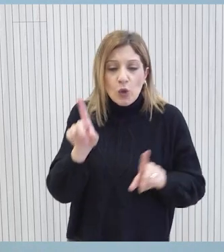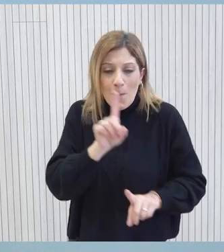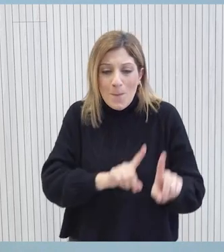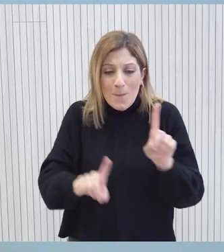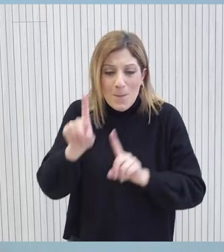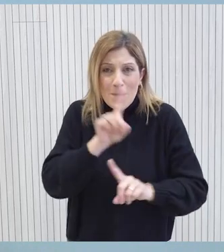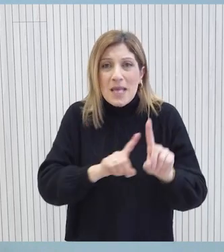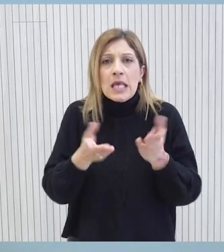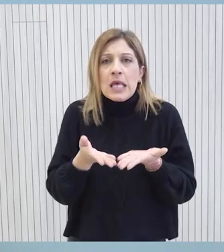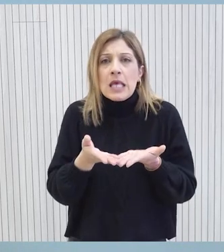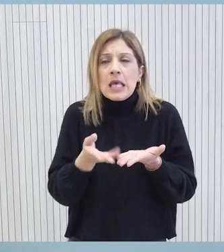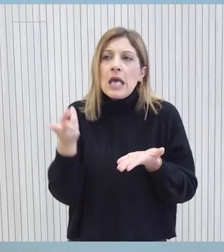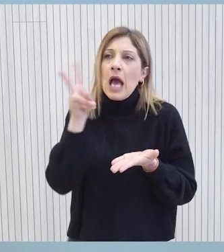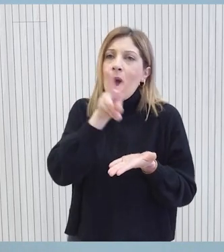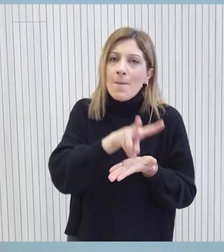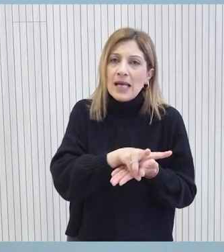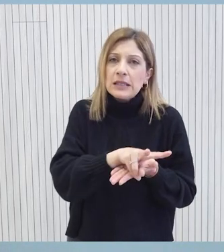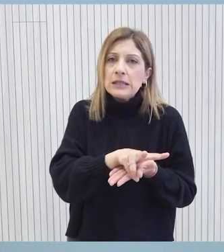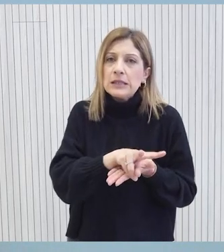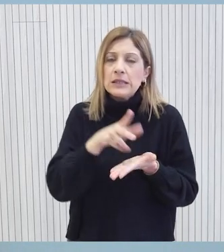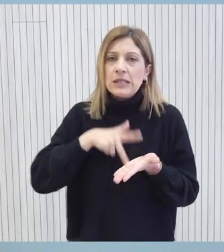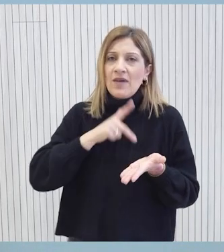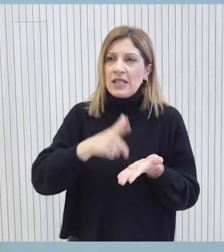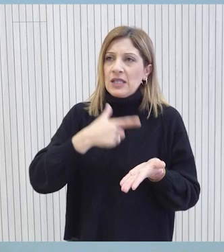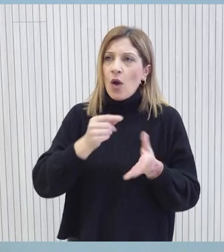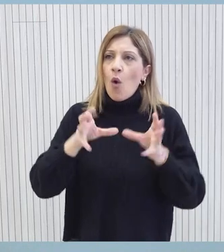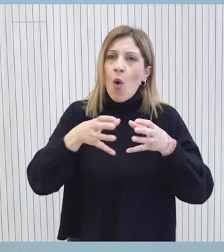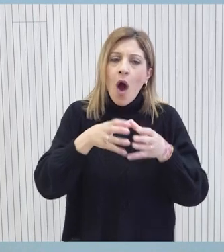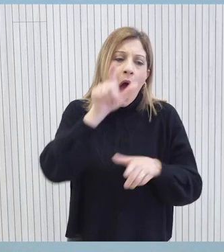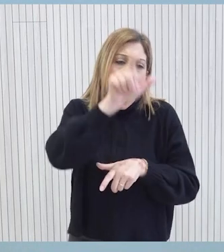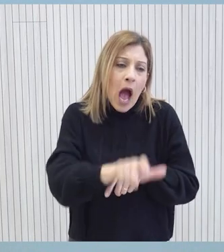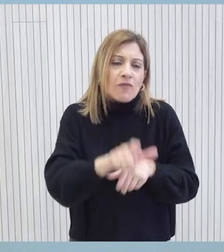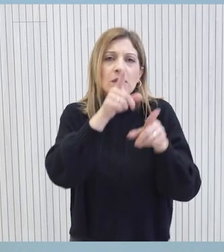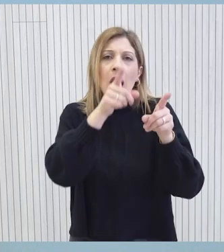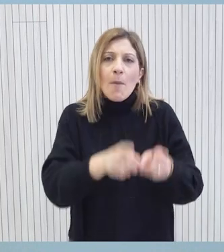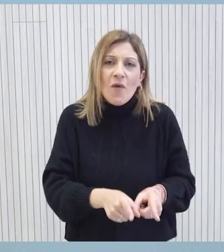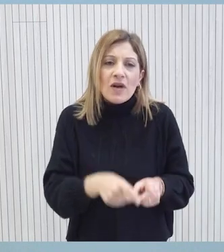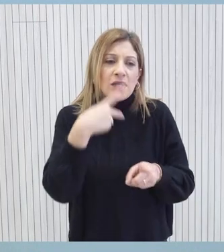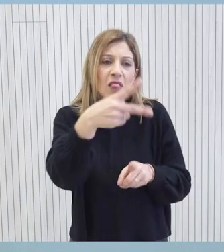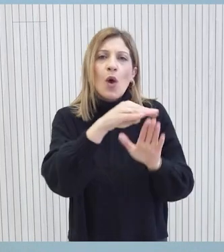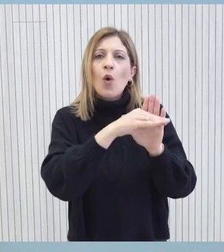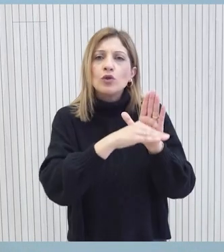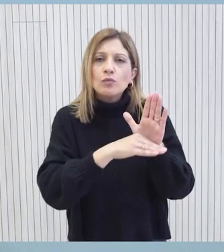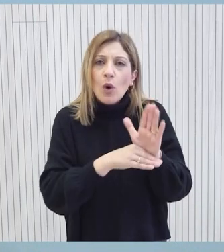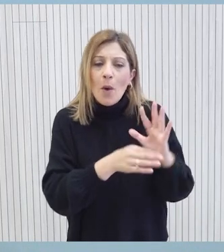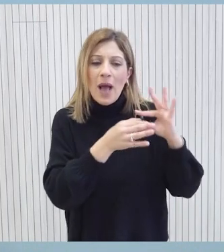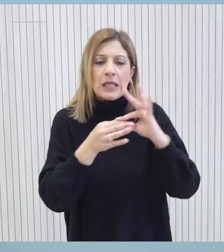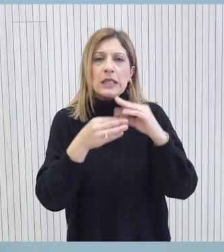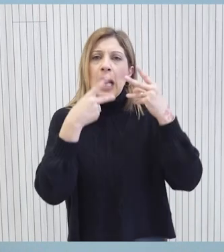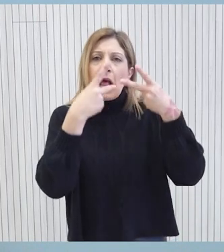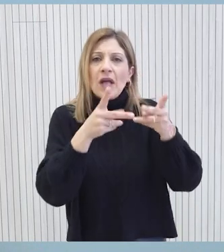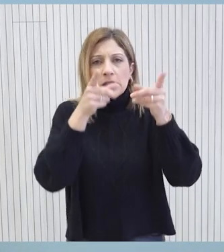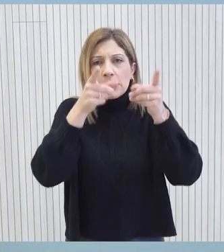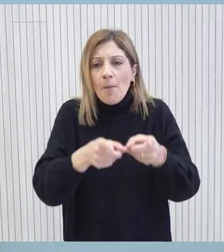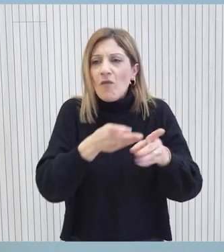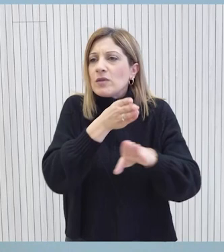Οι επαφές που πραγματοποιεί η κυρία Ολγκίν, αντιλαμβάνεστε ότι είναι δικές τις επιλογές, είναι σύμφωνα με το δικό της πρόγραμμα, τους δικούς της συνεργάτης και είναι